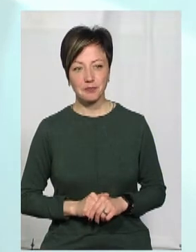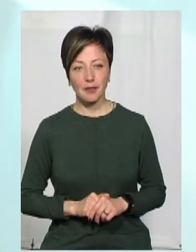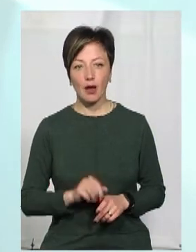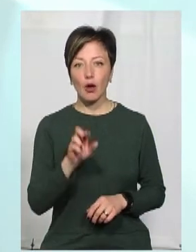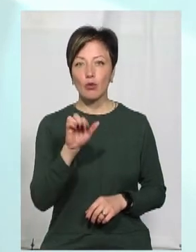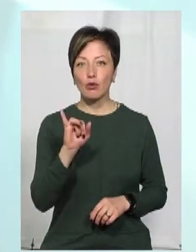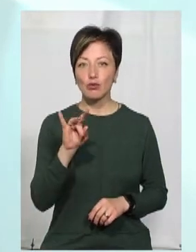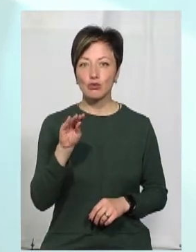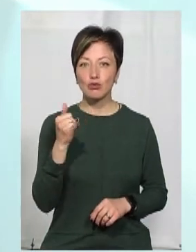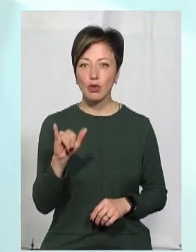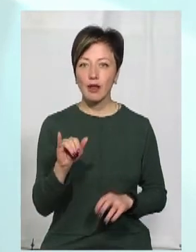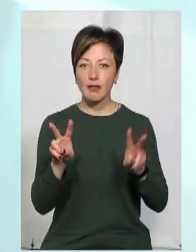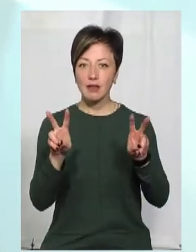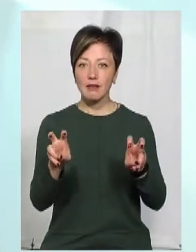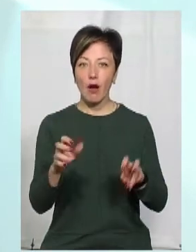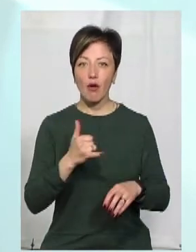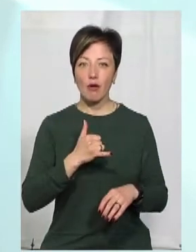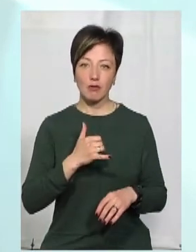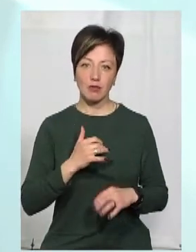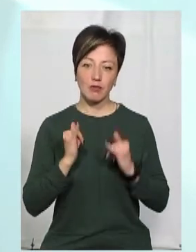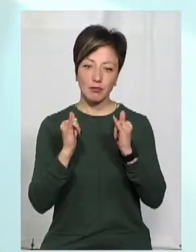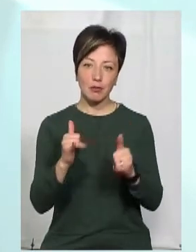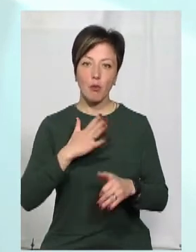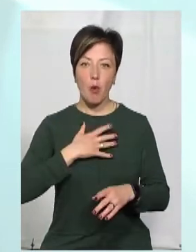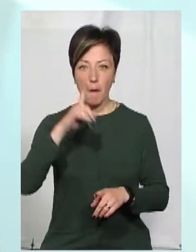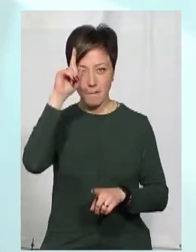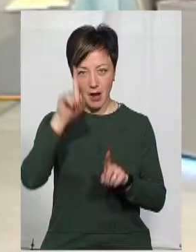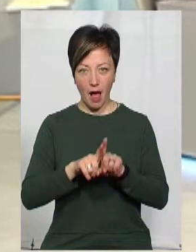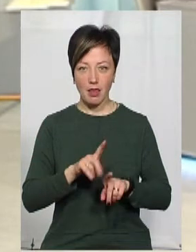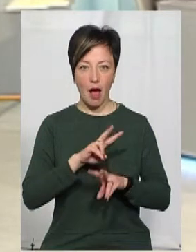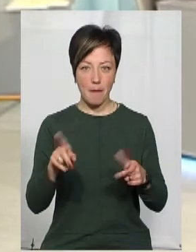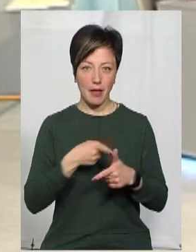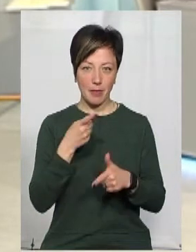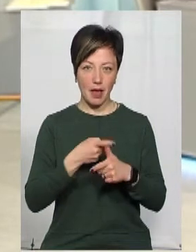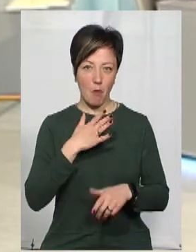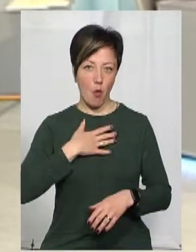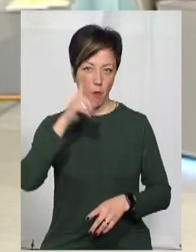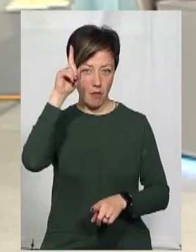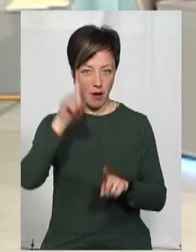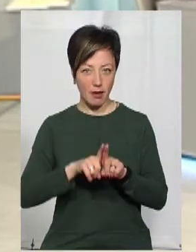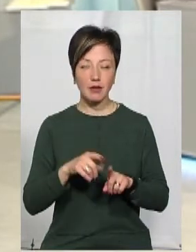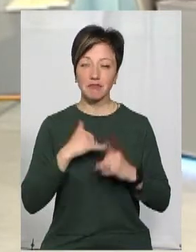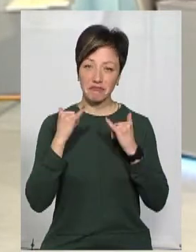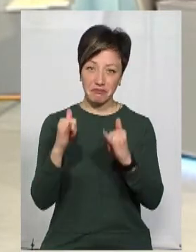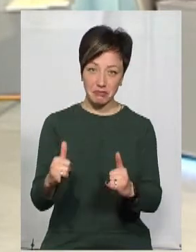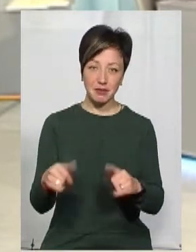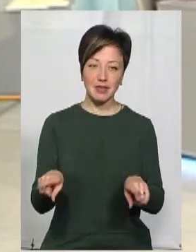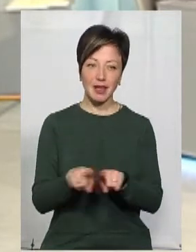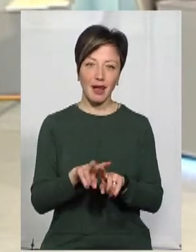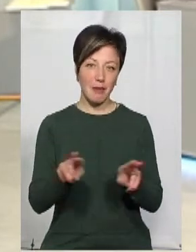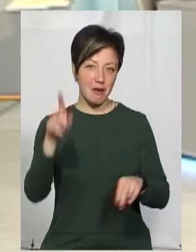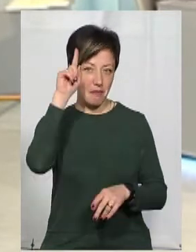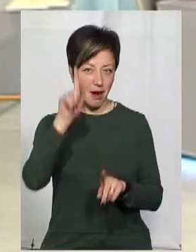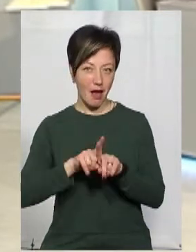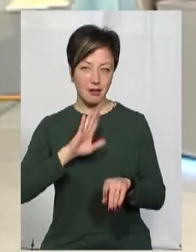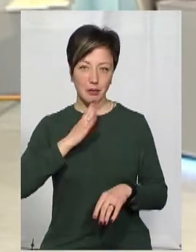Буржуй я назвав в честь свого брата. У мене брат є, буржуй. Ага, такий старший. Да. Ну, я хотів би, щоб він був такий, як і